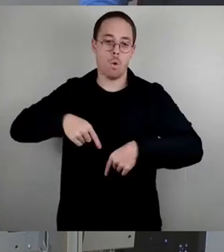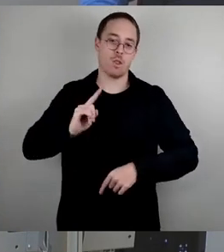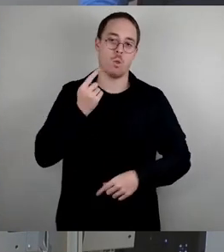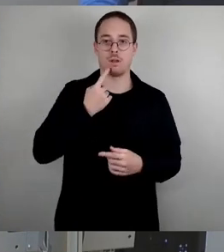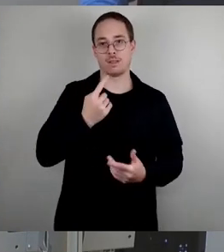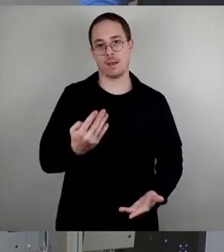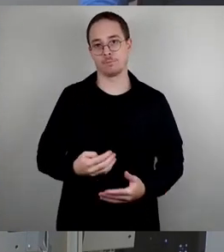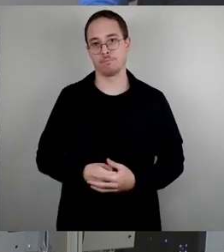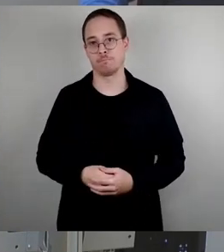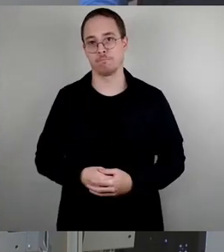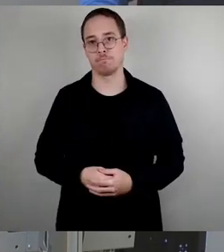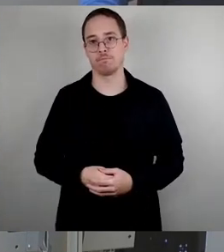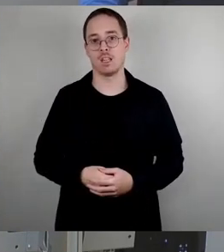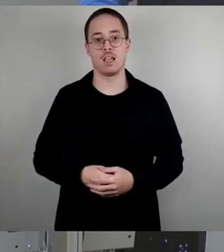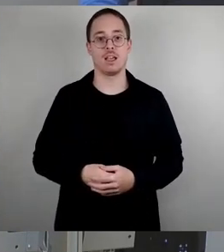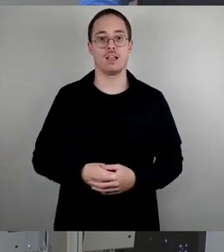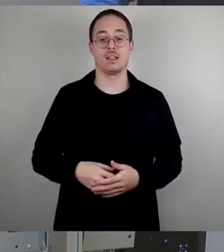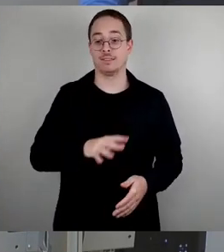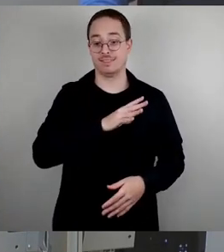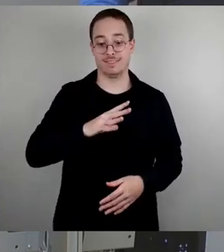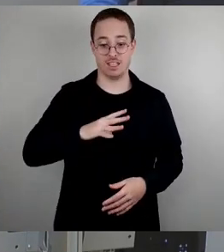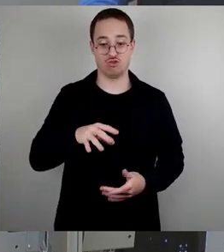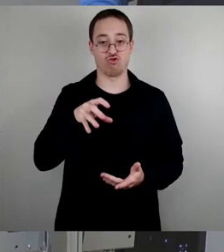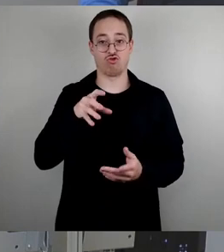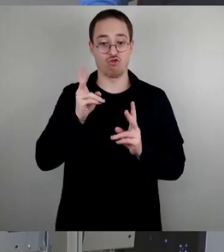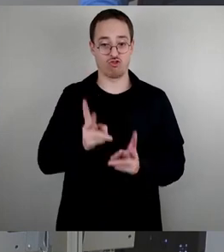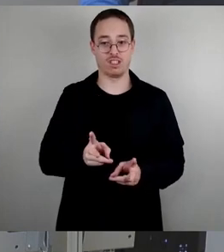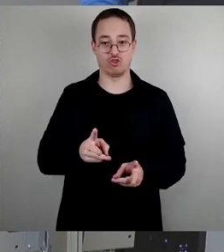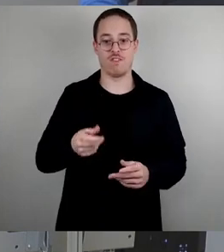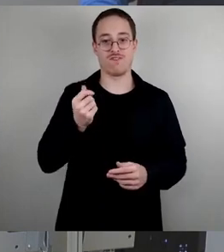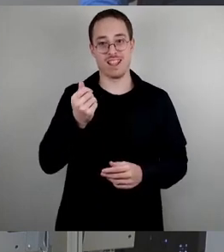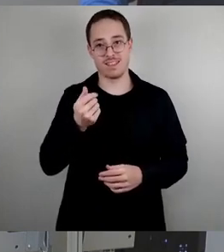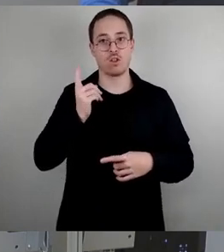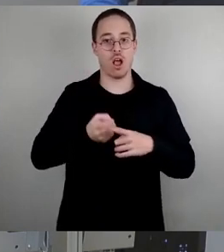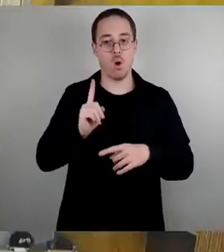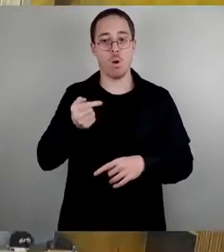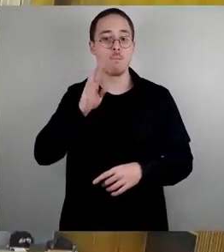aber vor allem dem Souverän der Stadt, dem Bürger schuldig. Vielen Dank für Ihre Aufmerksamkeit.